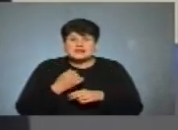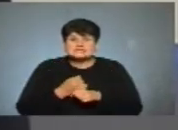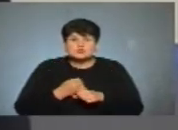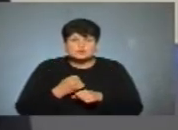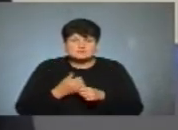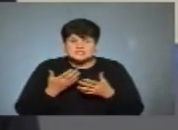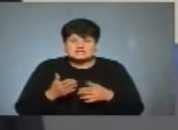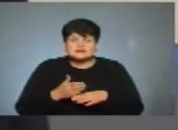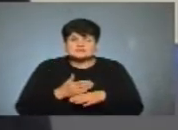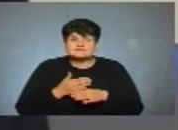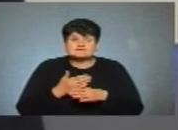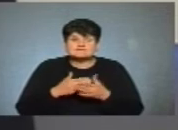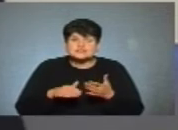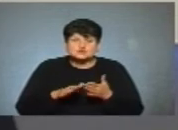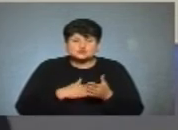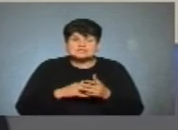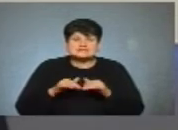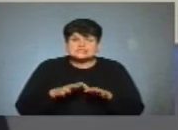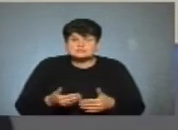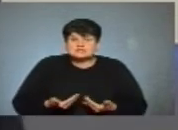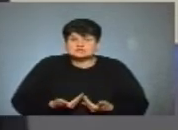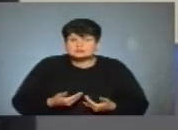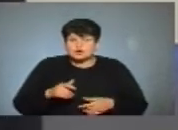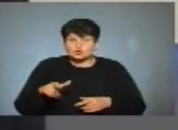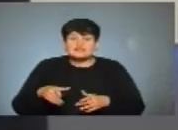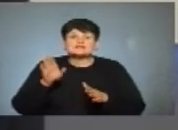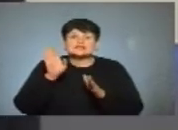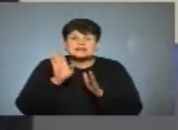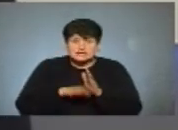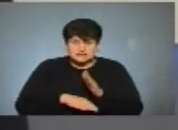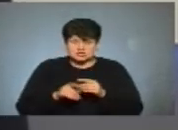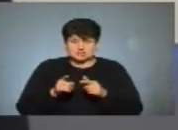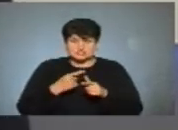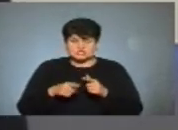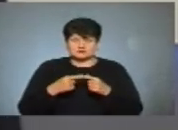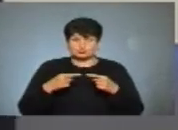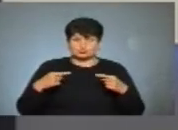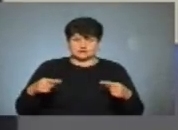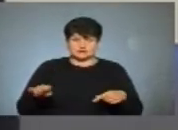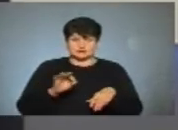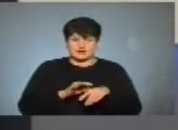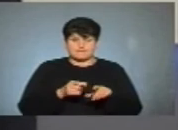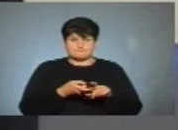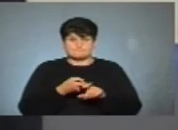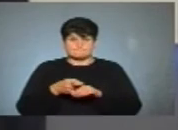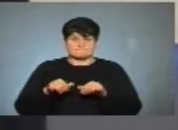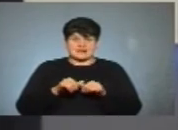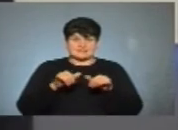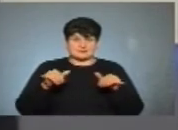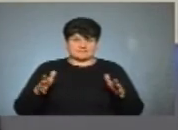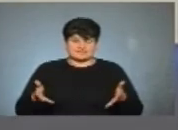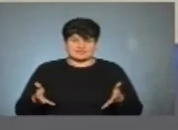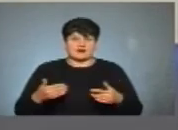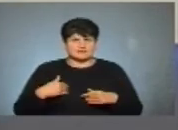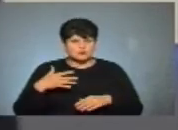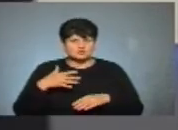відсутності взагалі елементарних засобів для виживання людей, він гірший, ніж будь-яка пандемія, яка зараз може Але